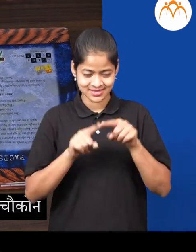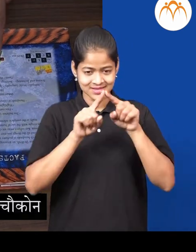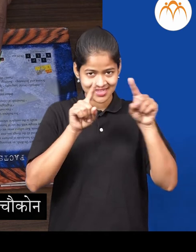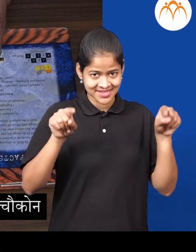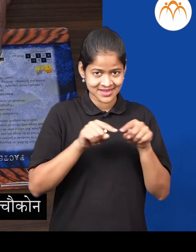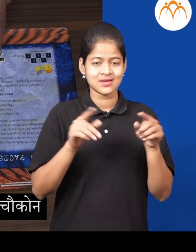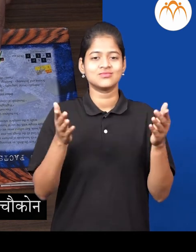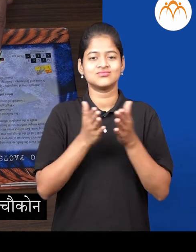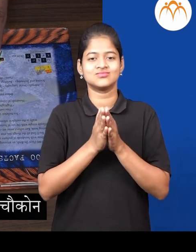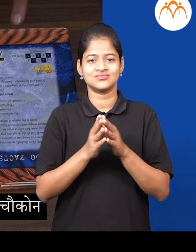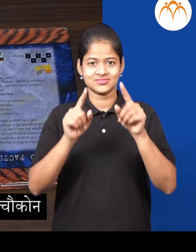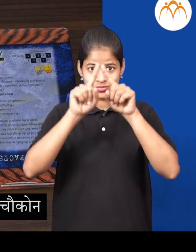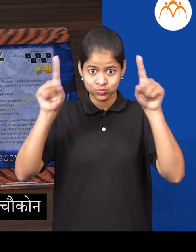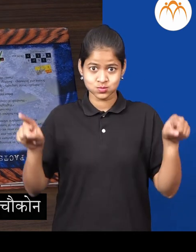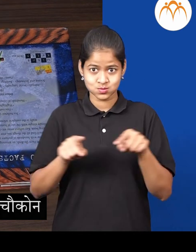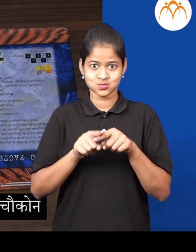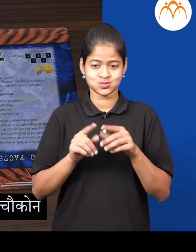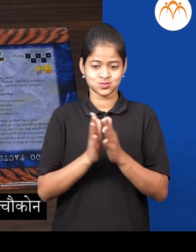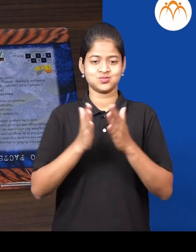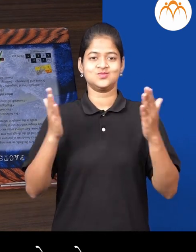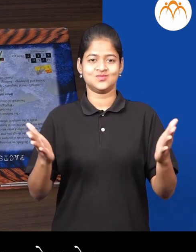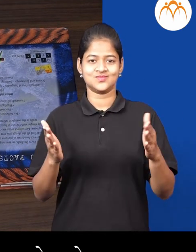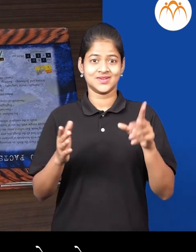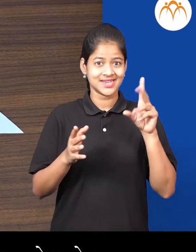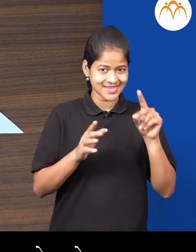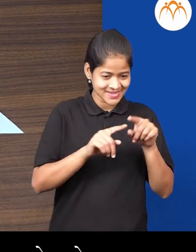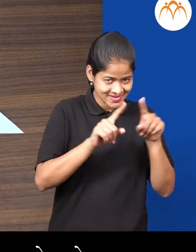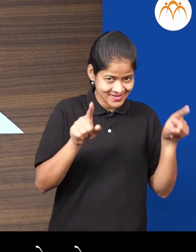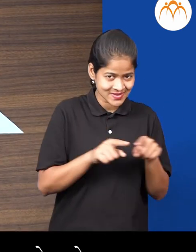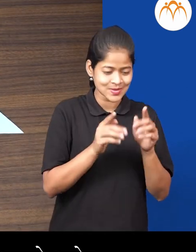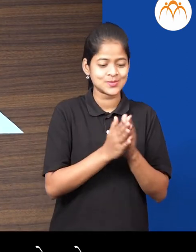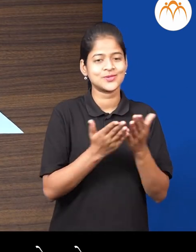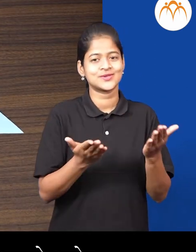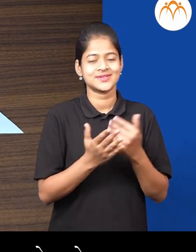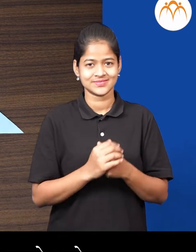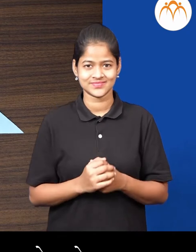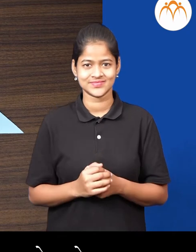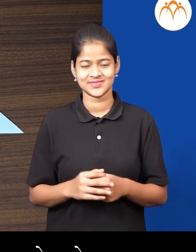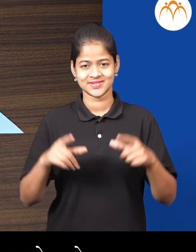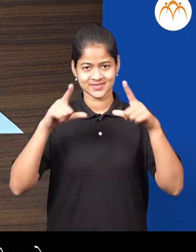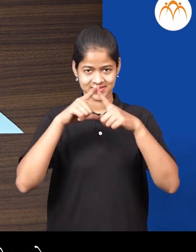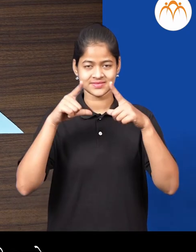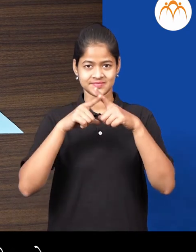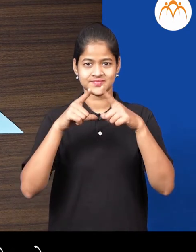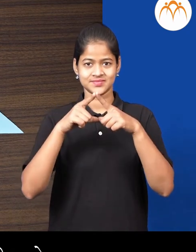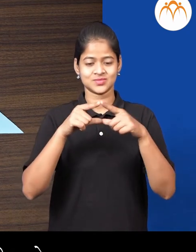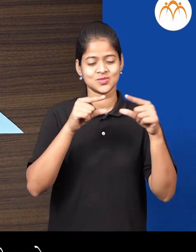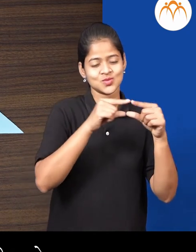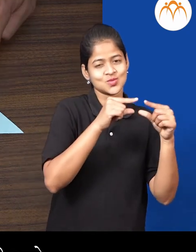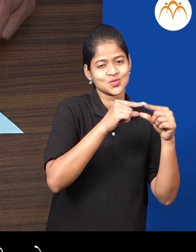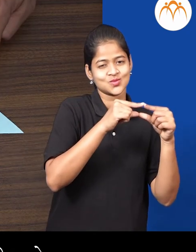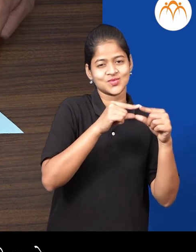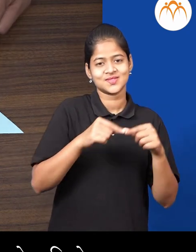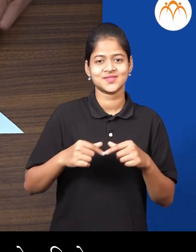एक छोटा सवकोन, एक मोठा सवकोन. आणि दोन त्रिकोणा कृती काग दानलेद। दोन ही सा आकार